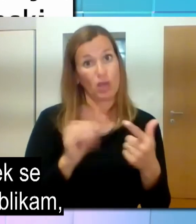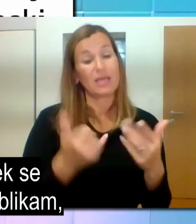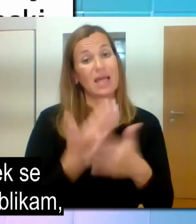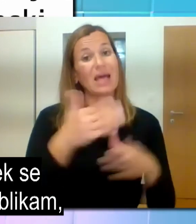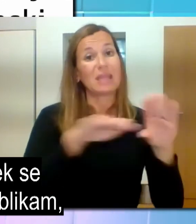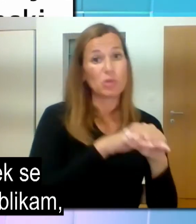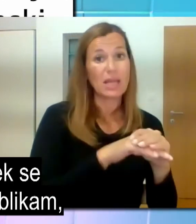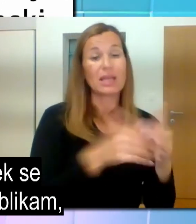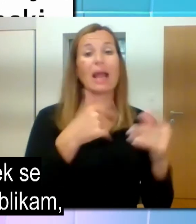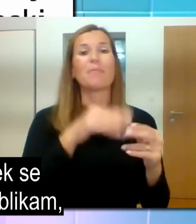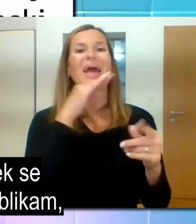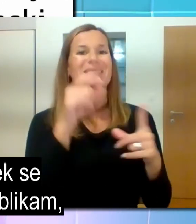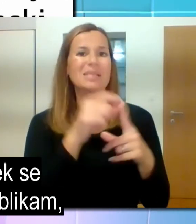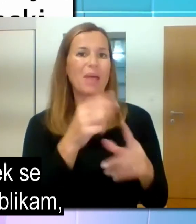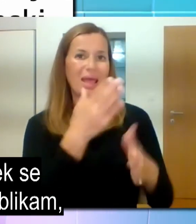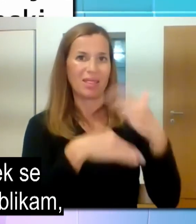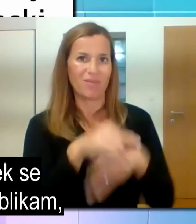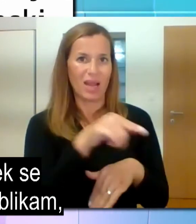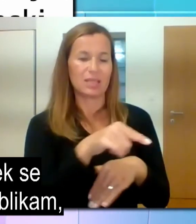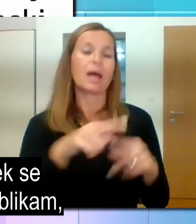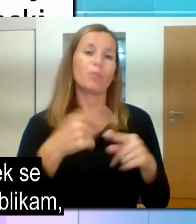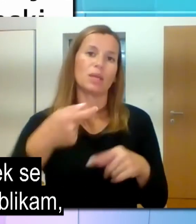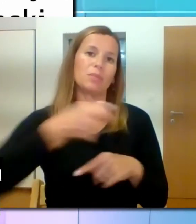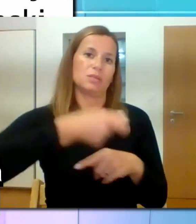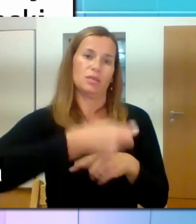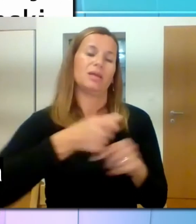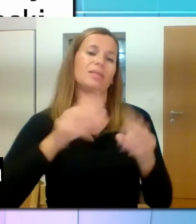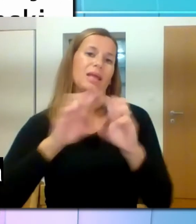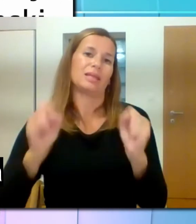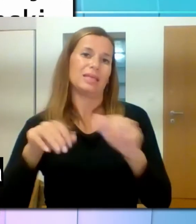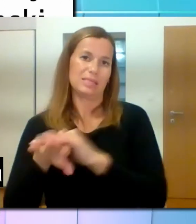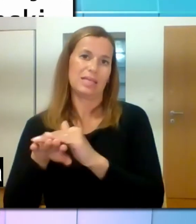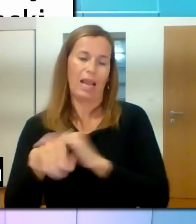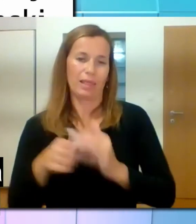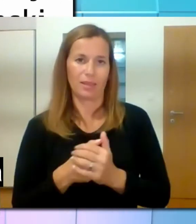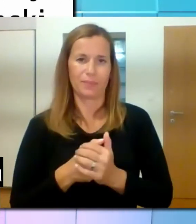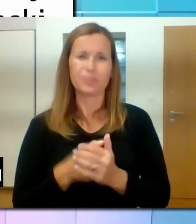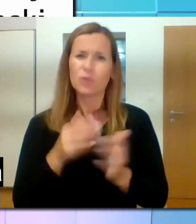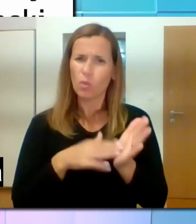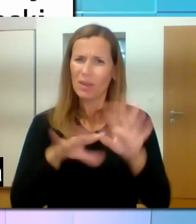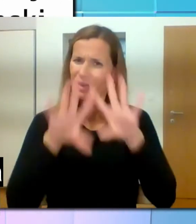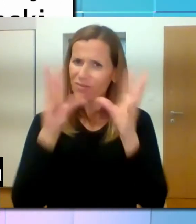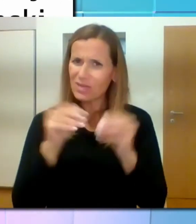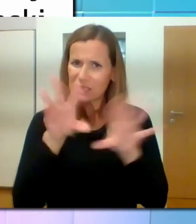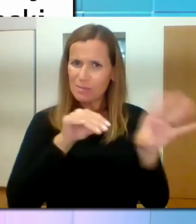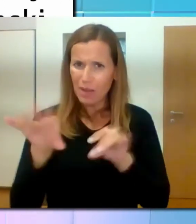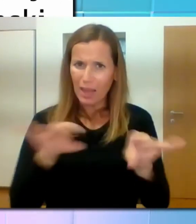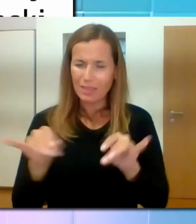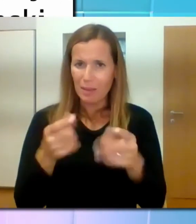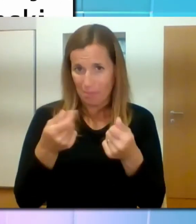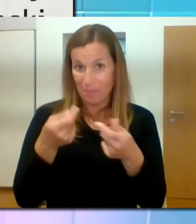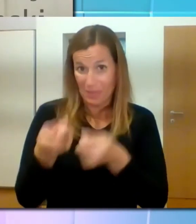prispevek v bistvu se namenja takim in drugačnim oblikam predpisanih v spodbud za zaposlovanje invalidov.